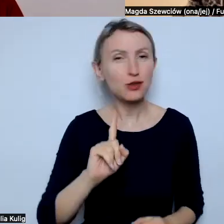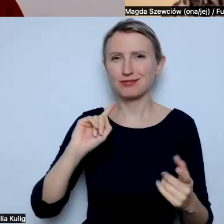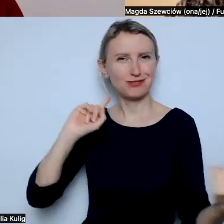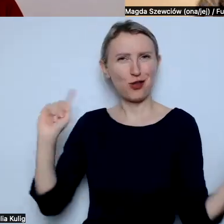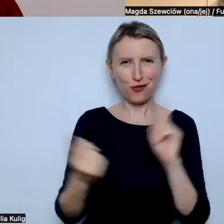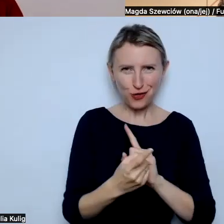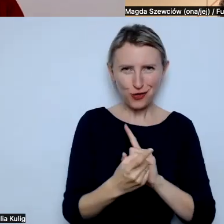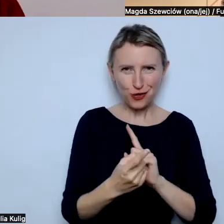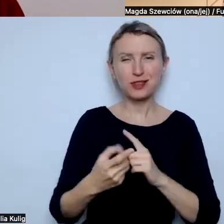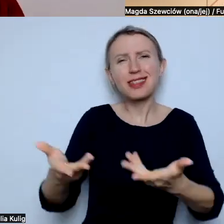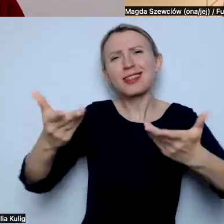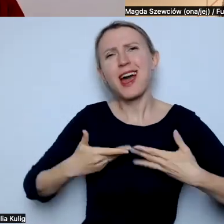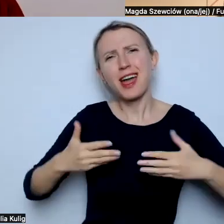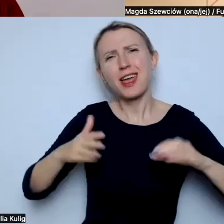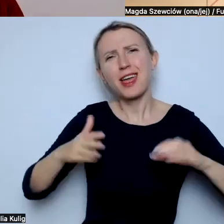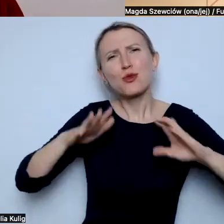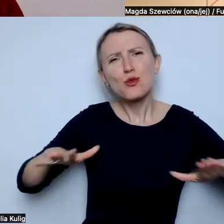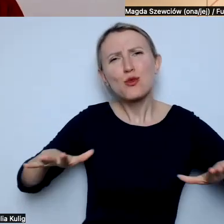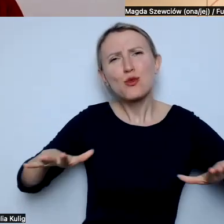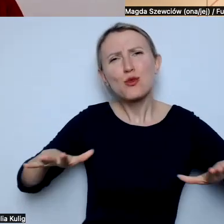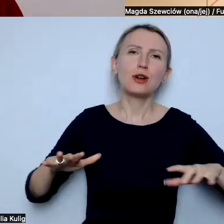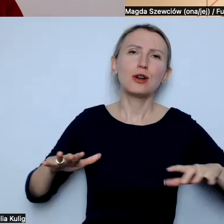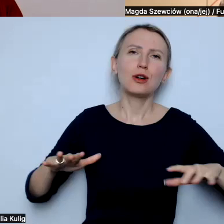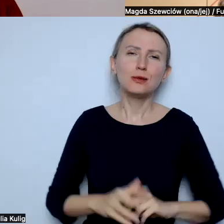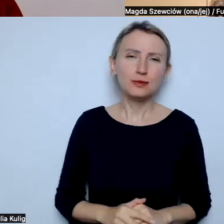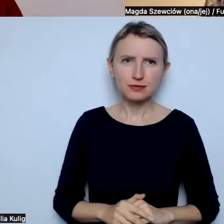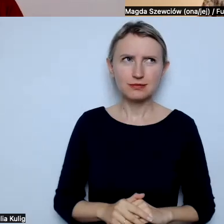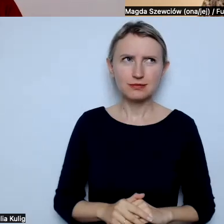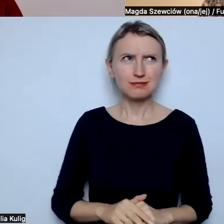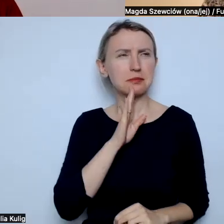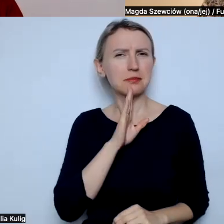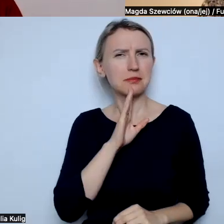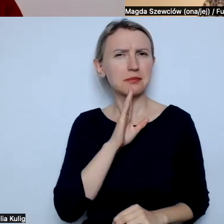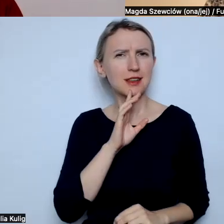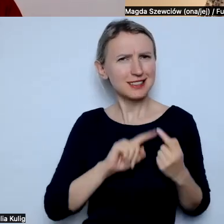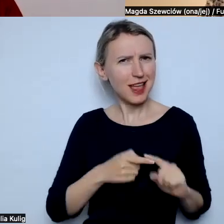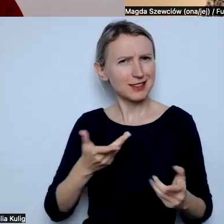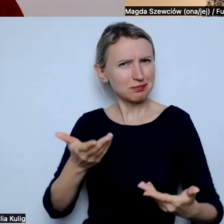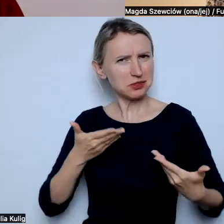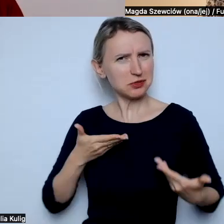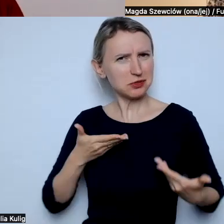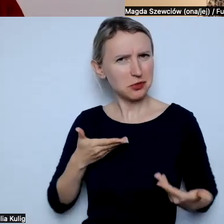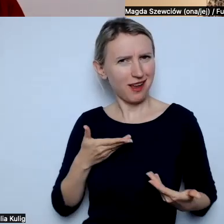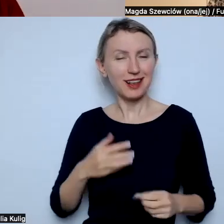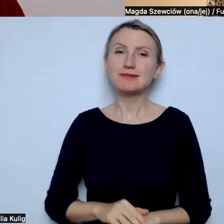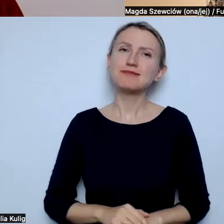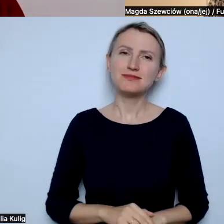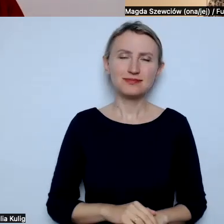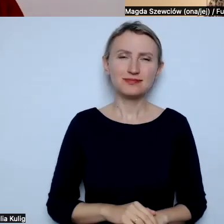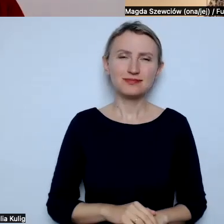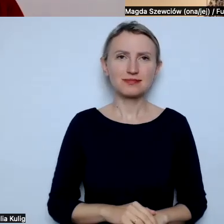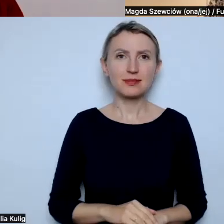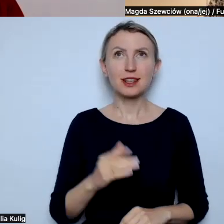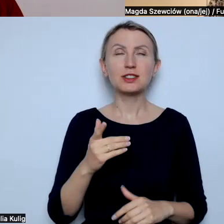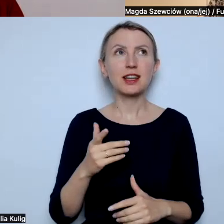daje bardzo dużo... Chyba przede wszystkim sensu właśnie. Że na koniec